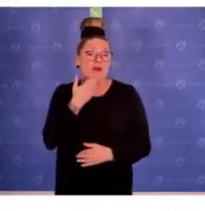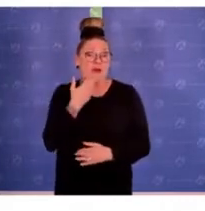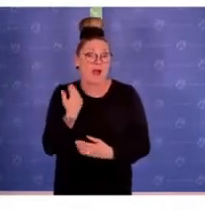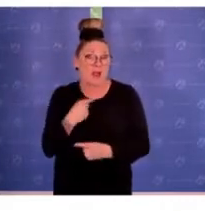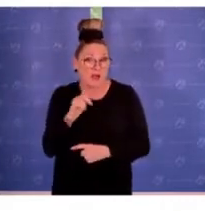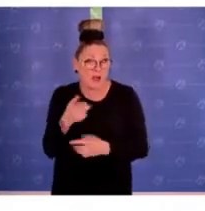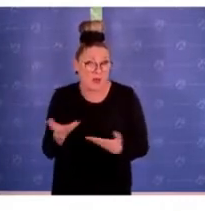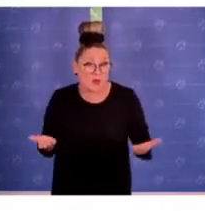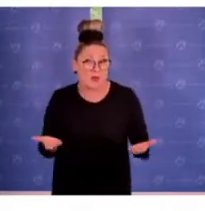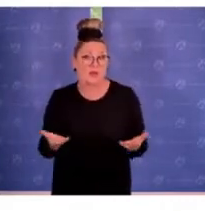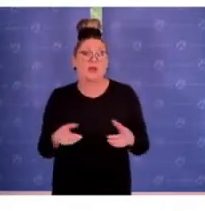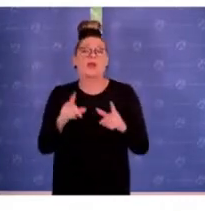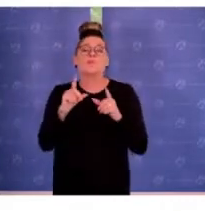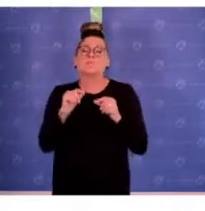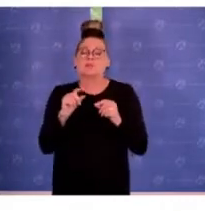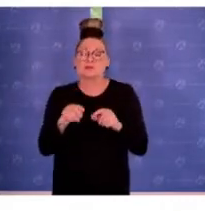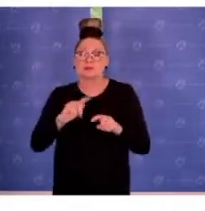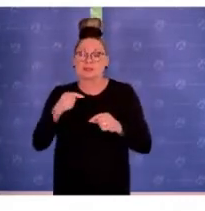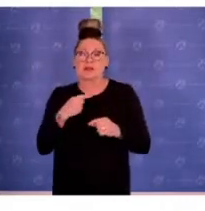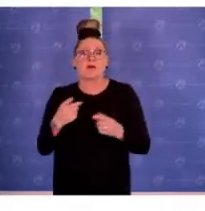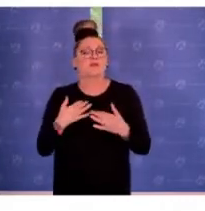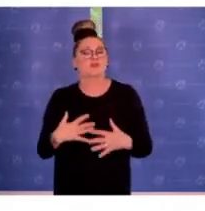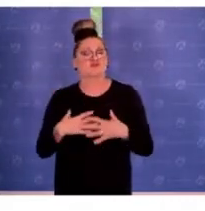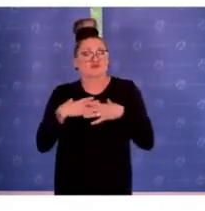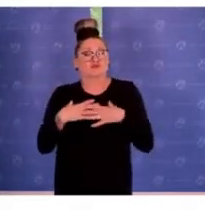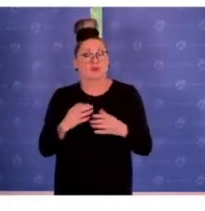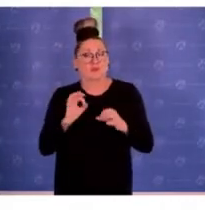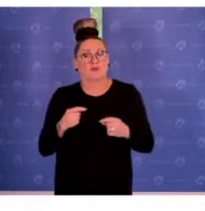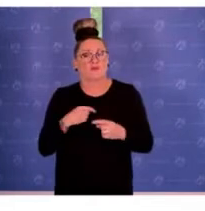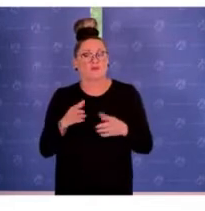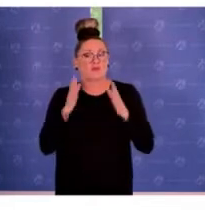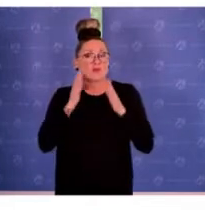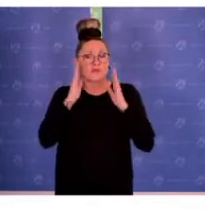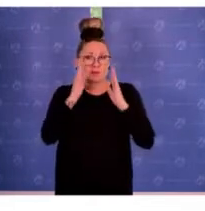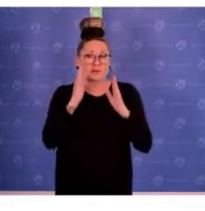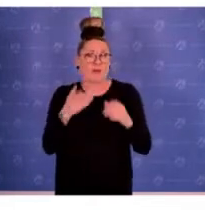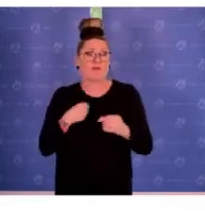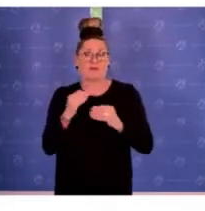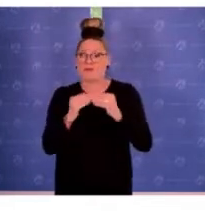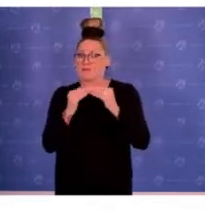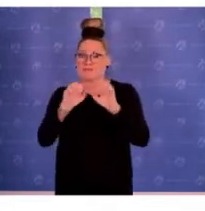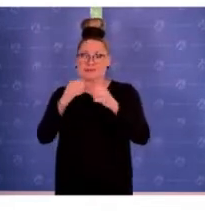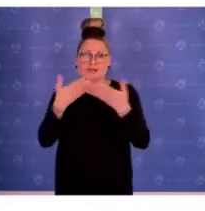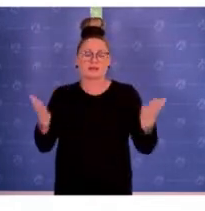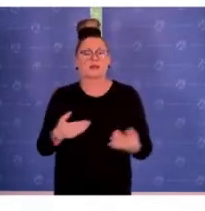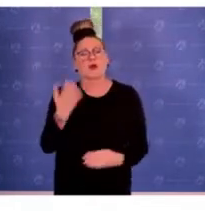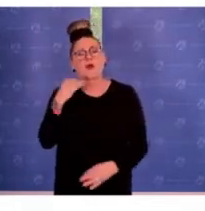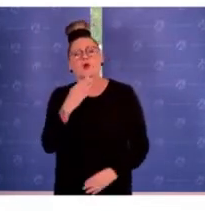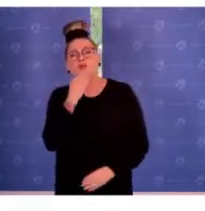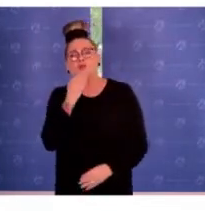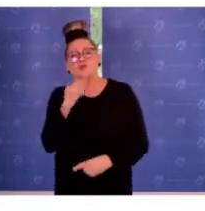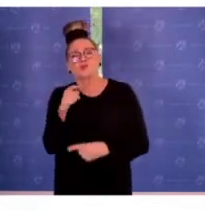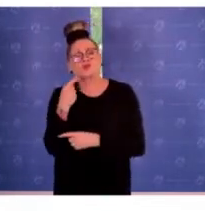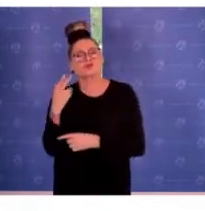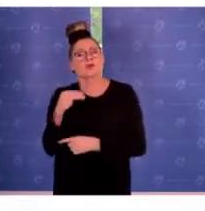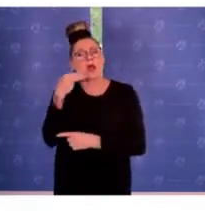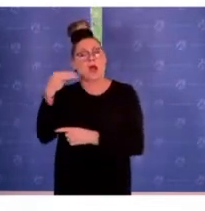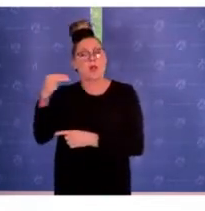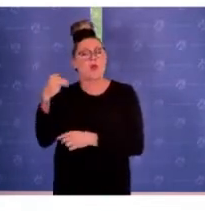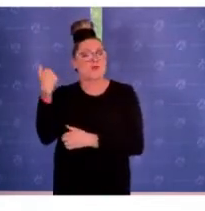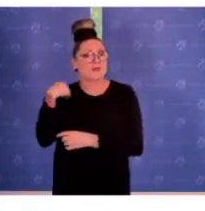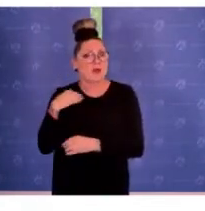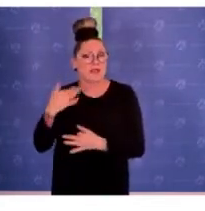denken, dass das immer wieder auch erschüttert ist. Oder ein anderes Beispiel, Sie erinnern sich auch, bei der jüdischen Gemeinde in Hannover war ein